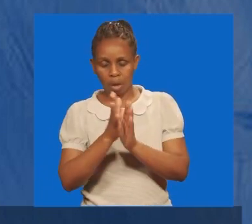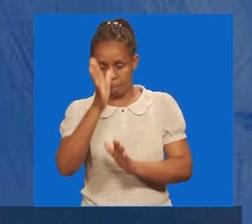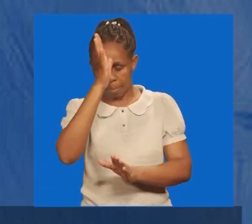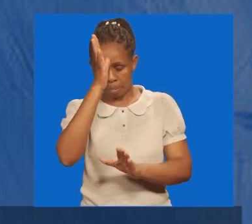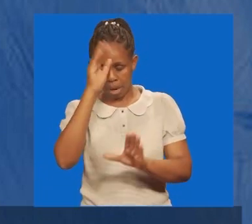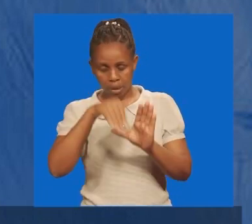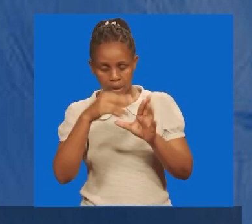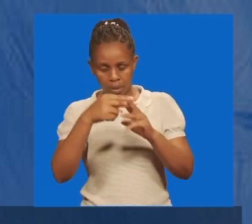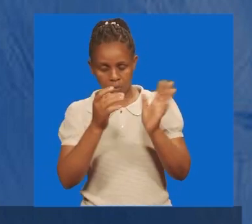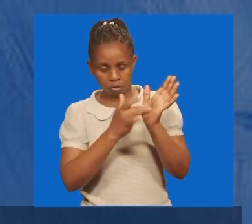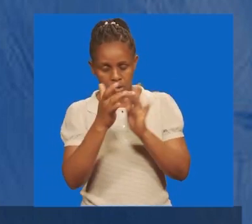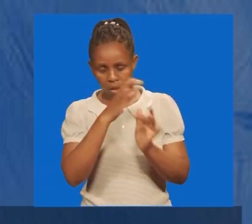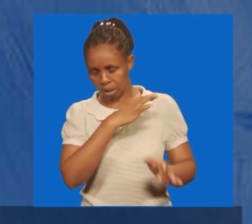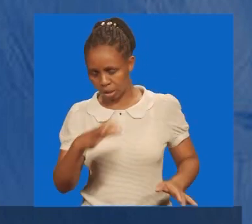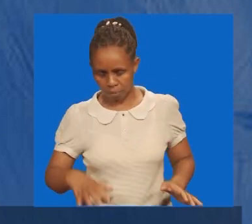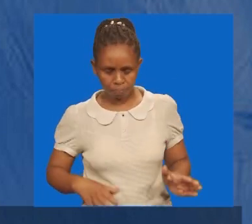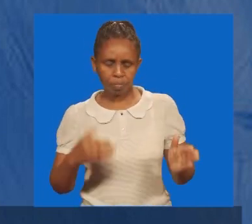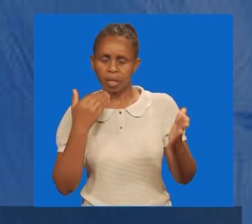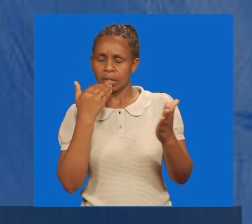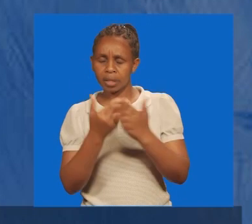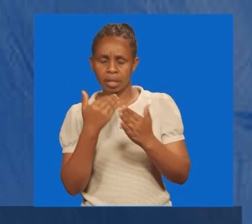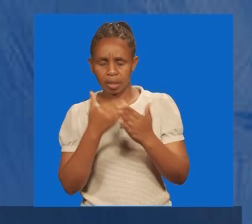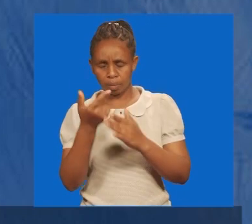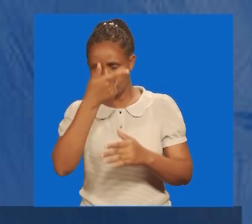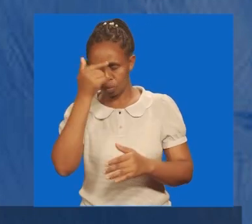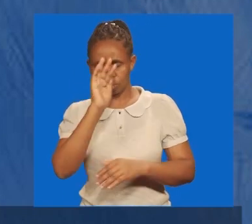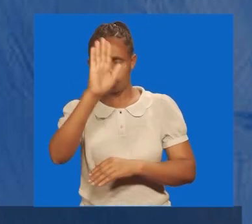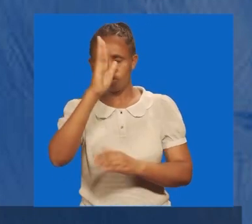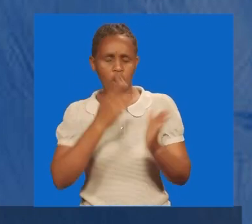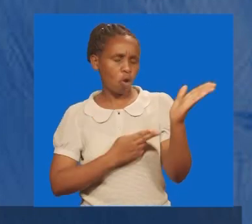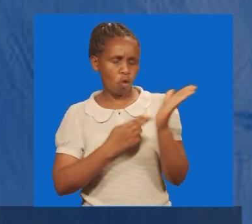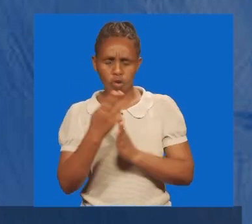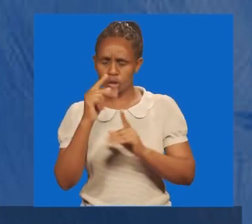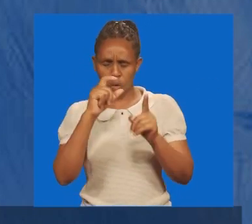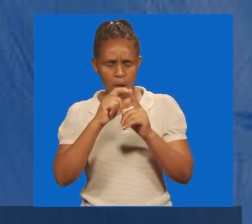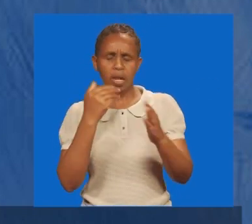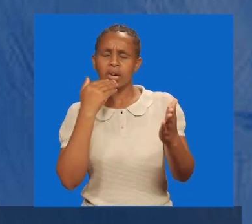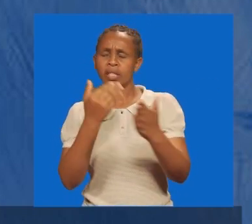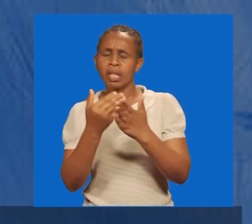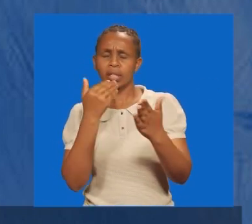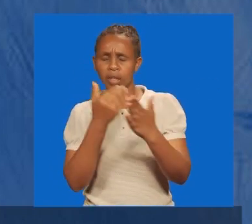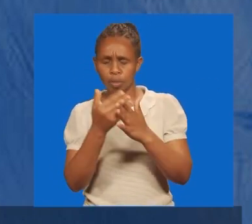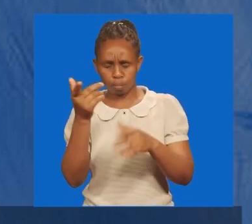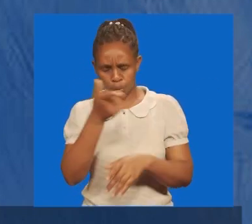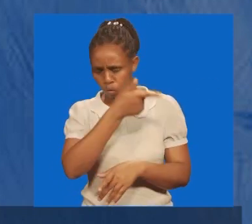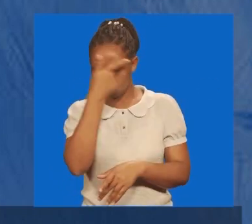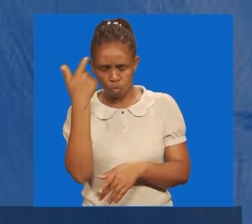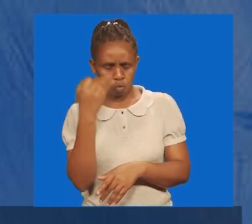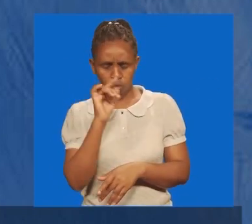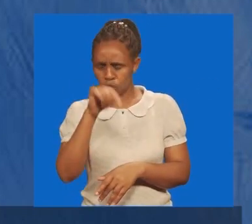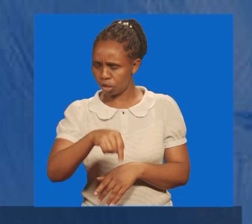katika jina la yesu kriso, tuniasande kwa nchili ya neno lako takatifu, asande kwa nchili, ya